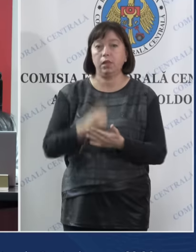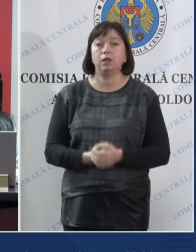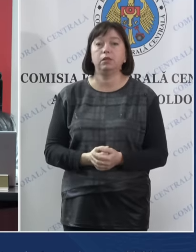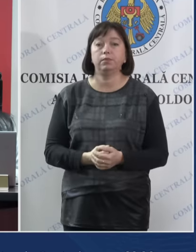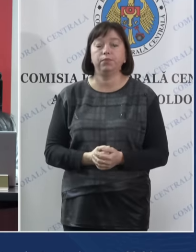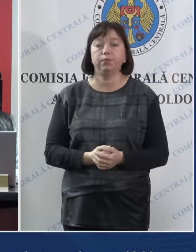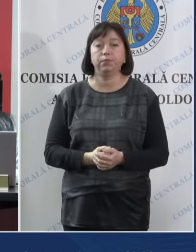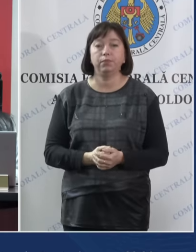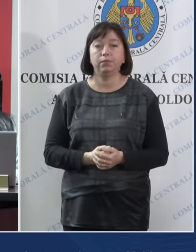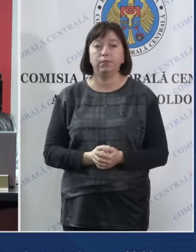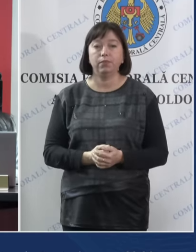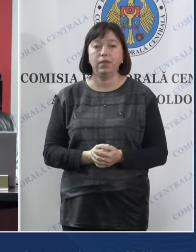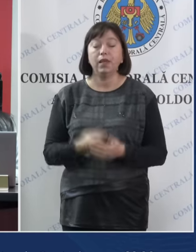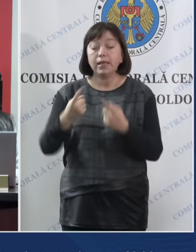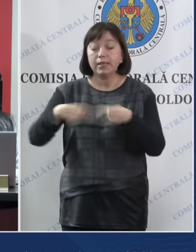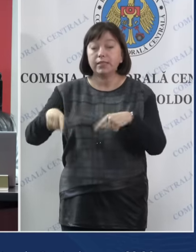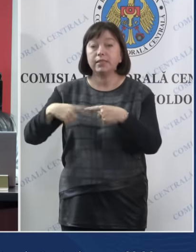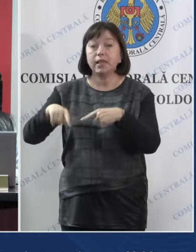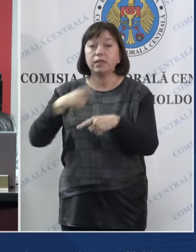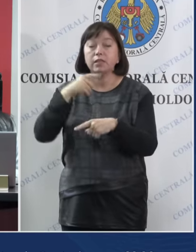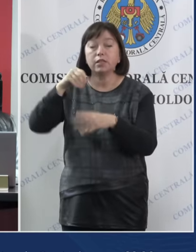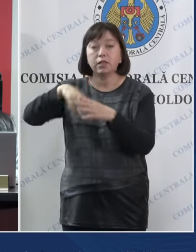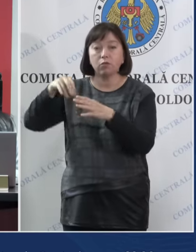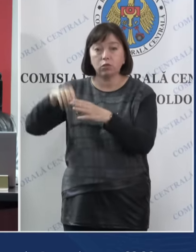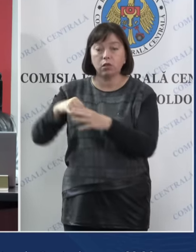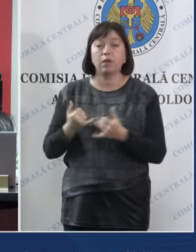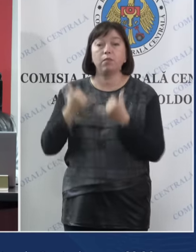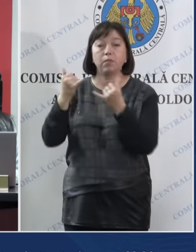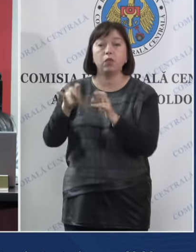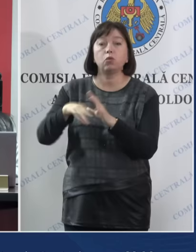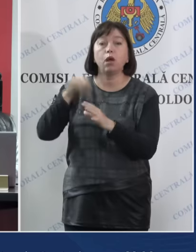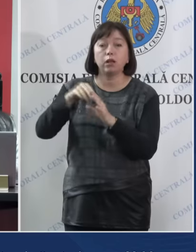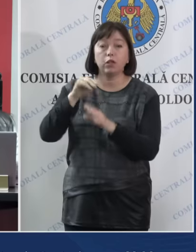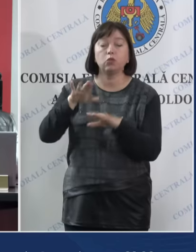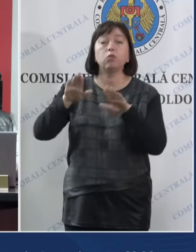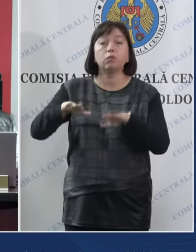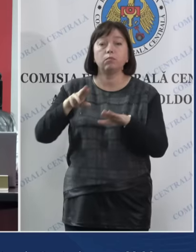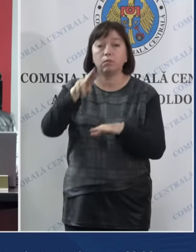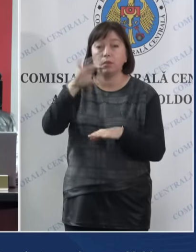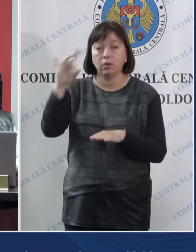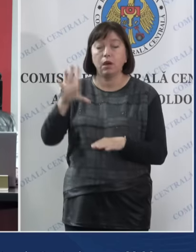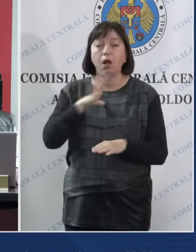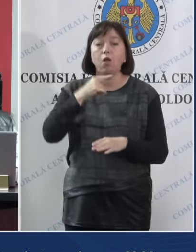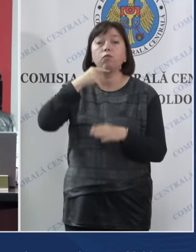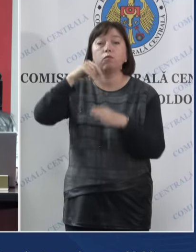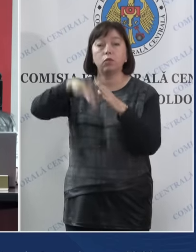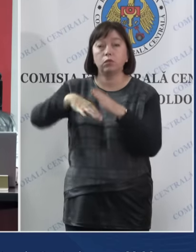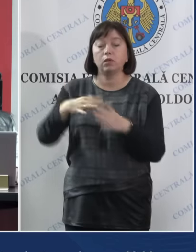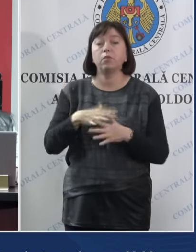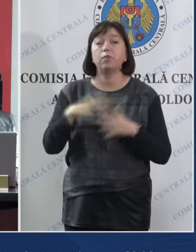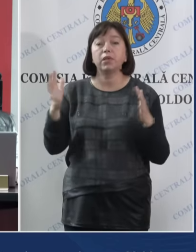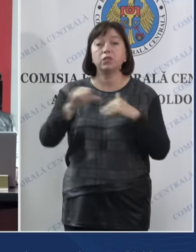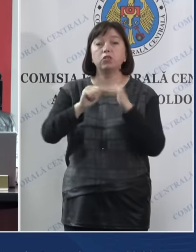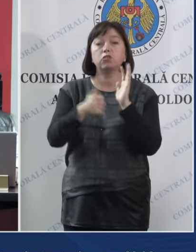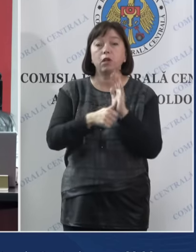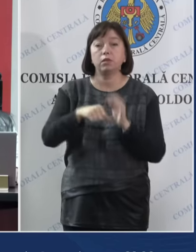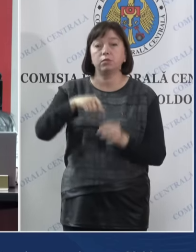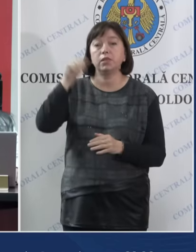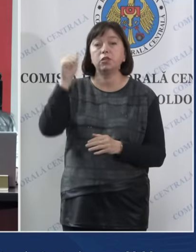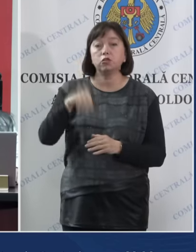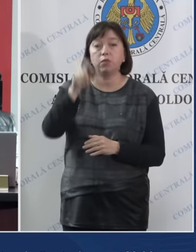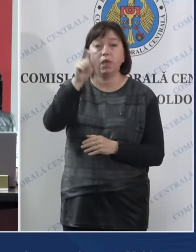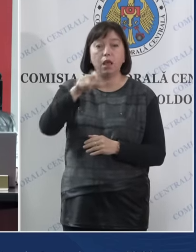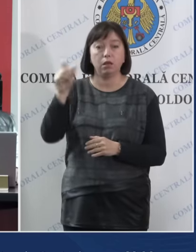În secțiile de votare pentru alegătorii din stânga Nistrului au votat peste 16.000 de